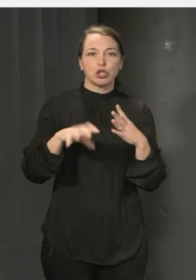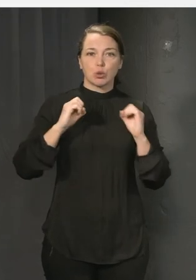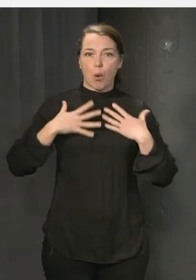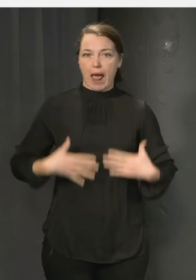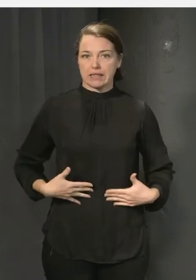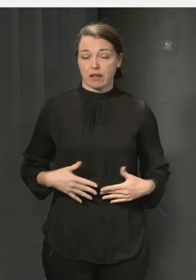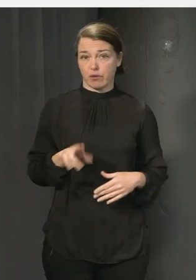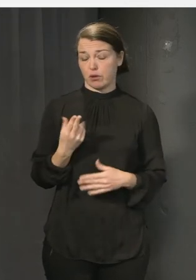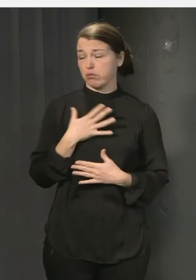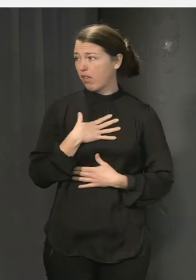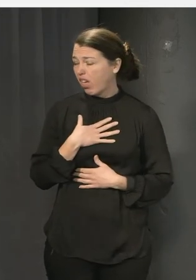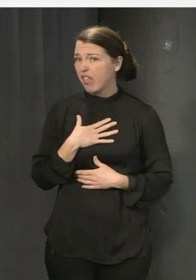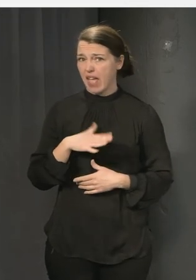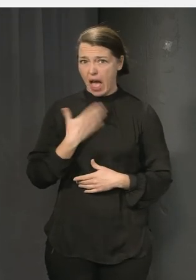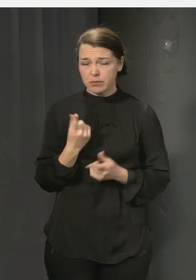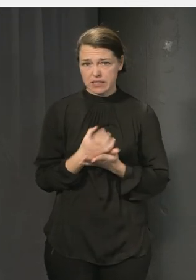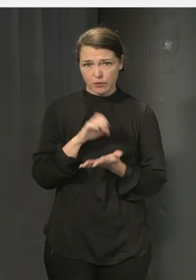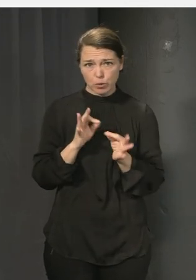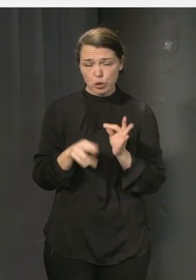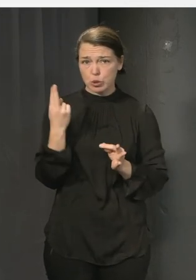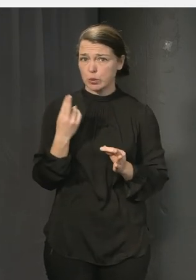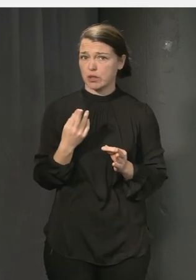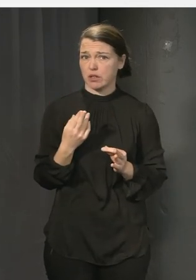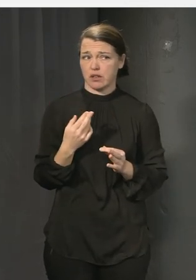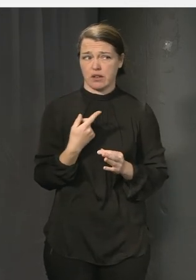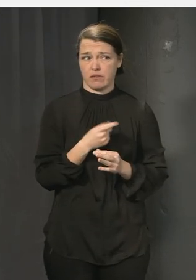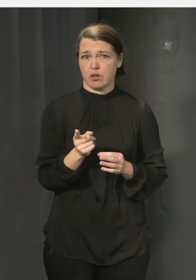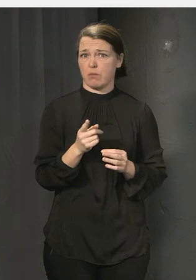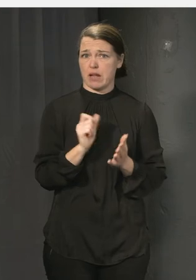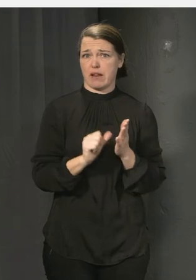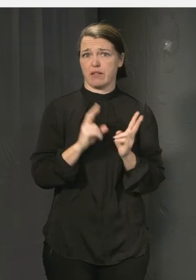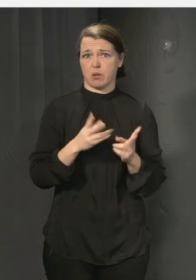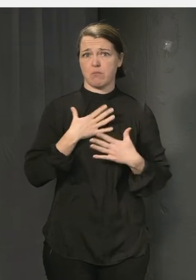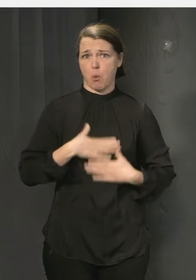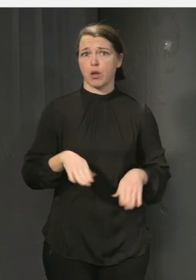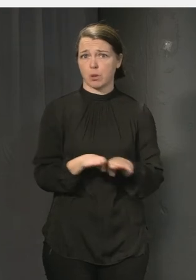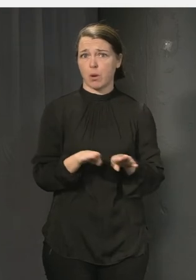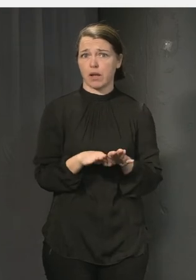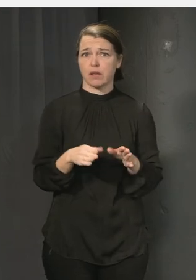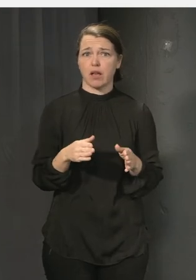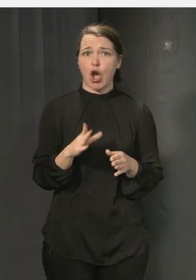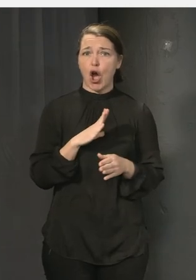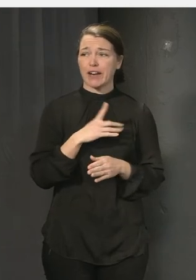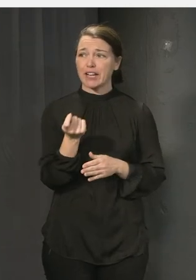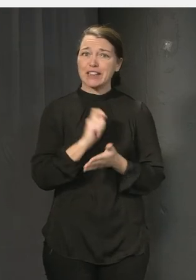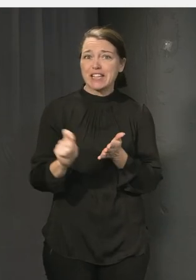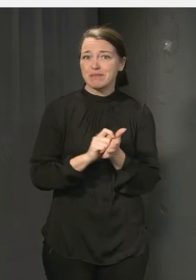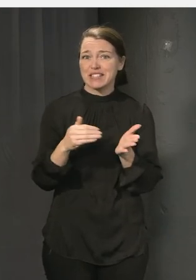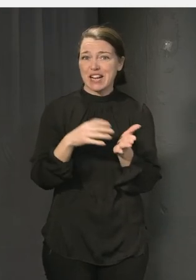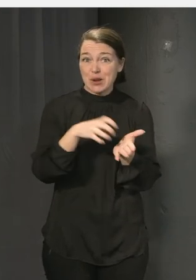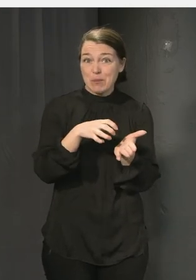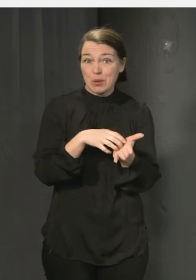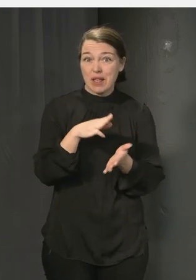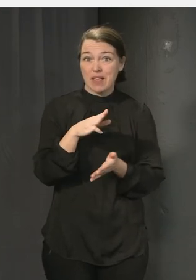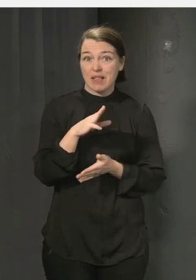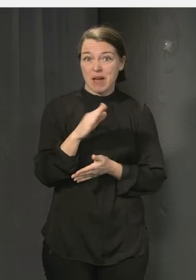en helt orimlig situation såklart för de som befinner sig i den vad tänker ni har ni några stalltips till kommunerna du får börja med